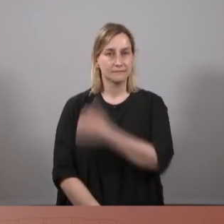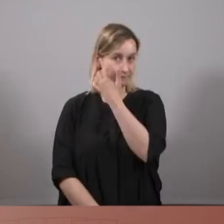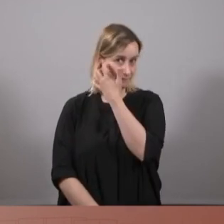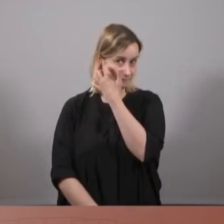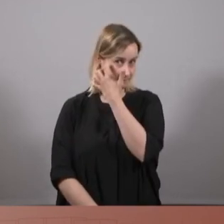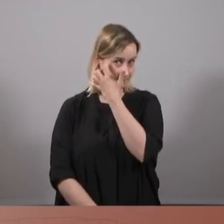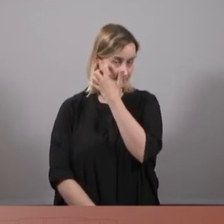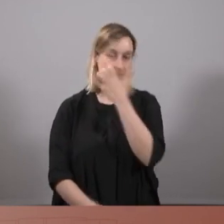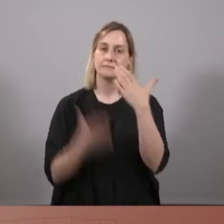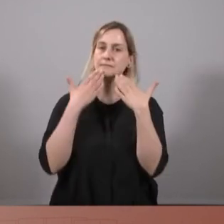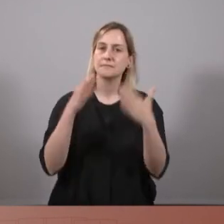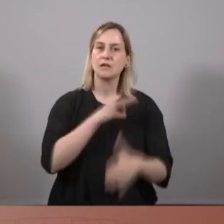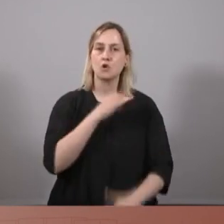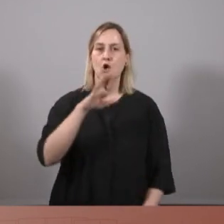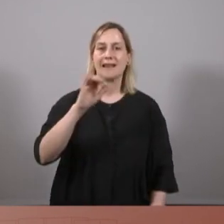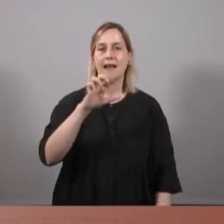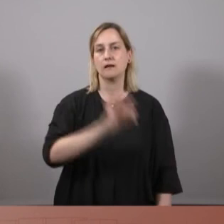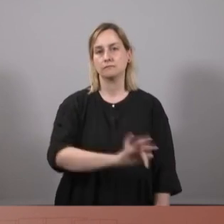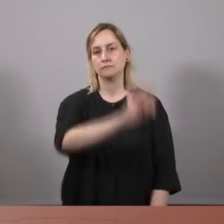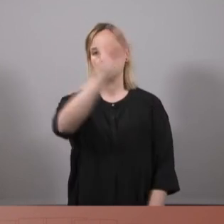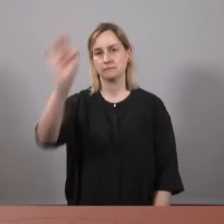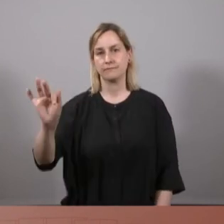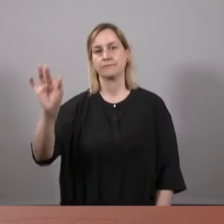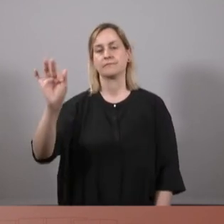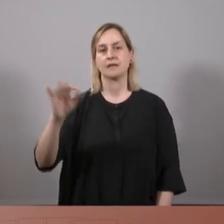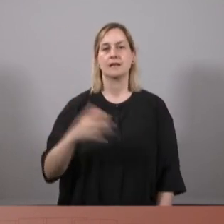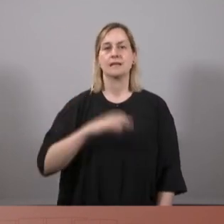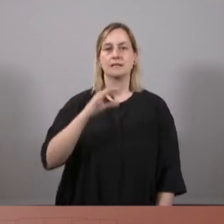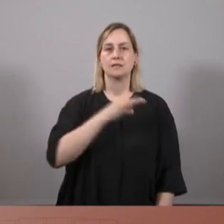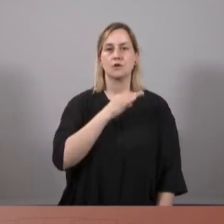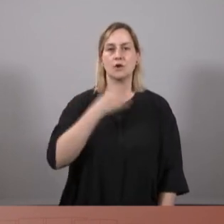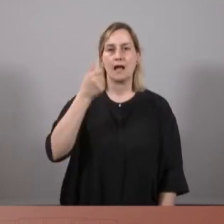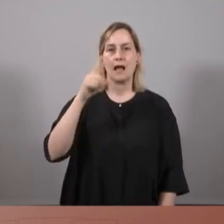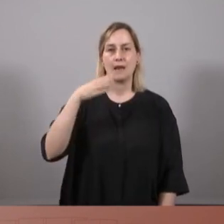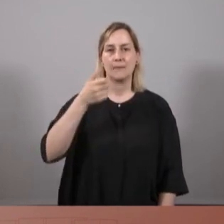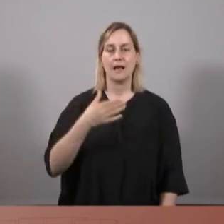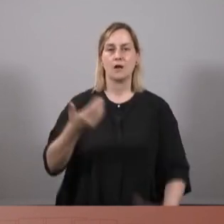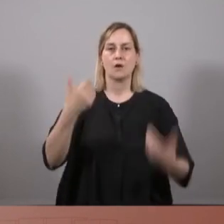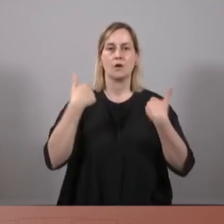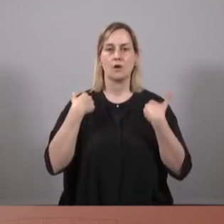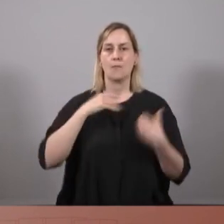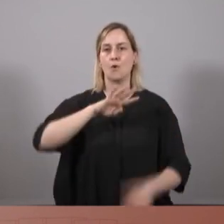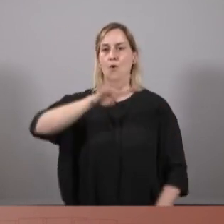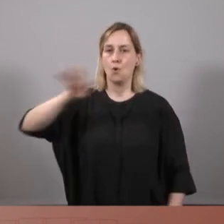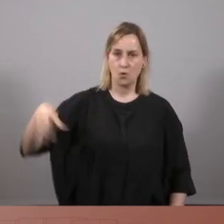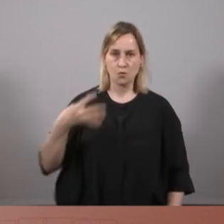Moltes gràcies, senyor Riera. A continuació té la paraula la senyora Jéssica Albià que en nom del Parlamentari d'en Comú Podem.